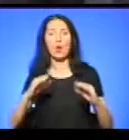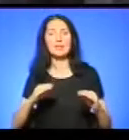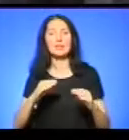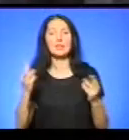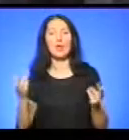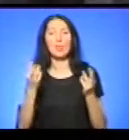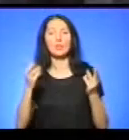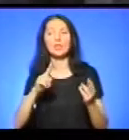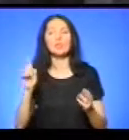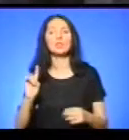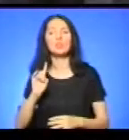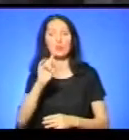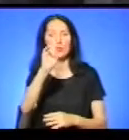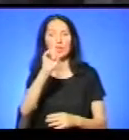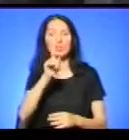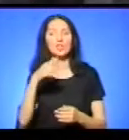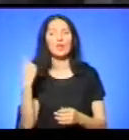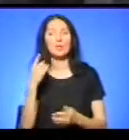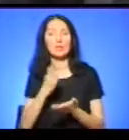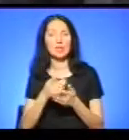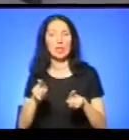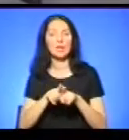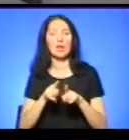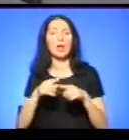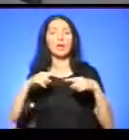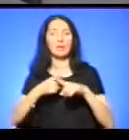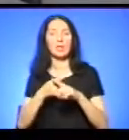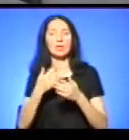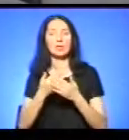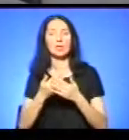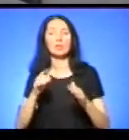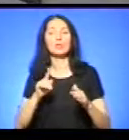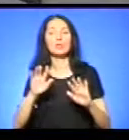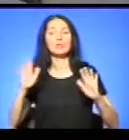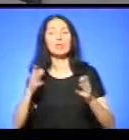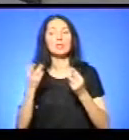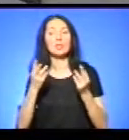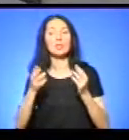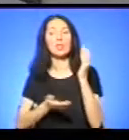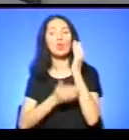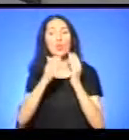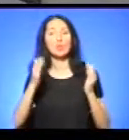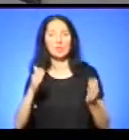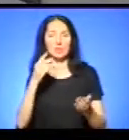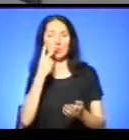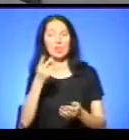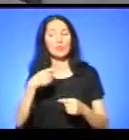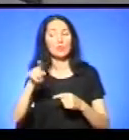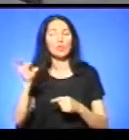наприклад, області в нас є така техніка? Якби, не дай Боже, щось сталося у лісі, чи щось бачимо часом в інших областях, отакі речі є?